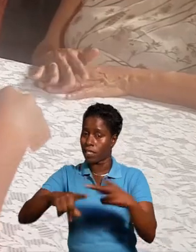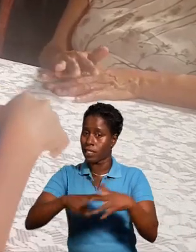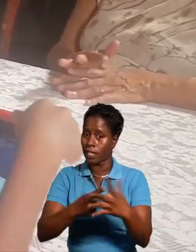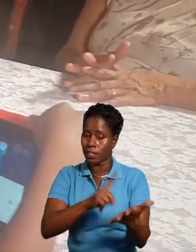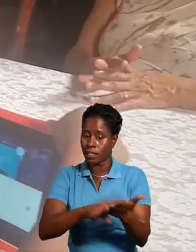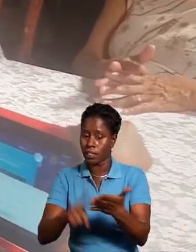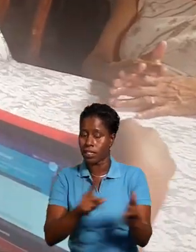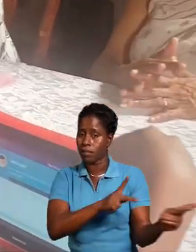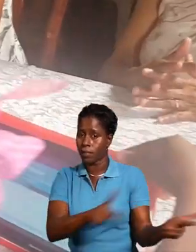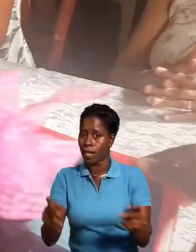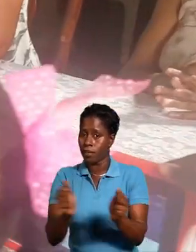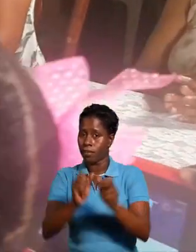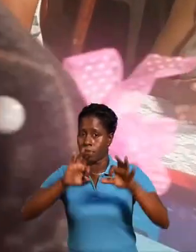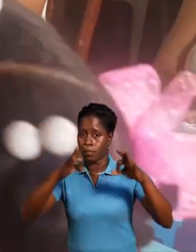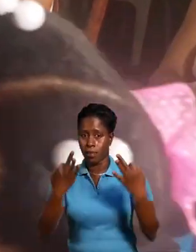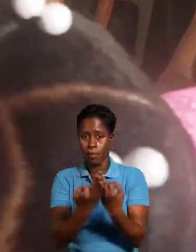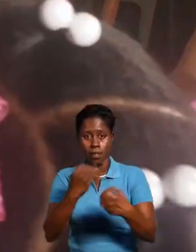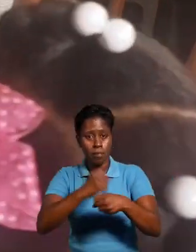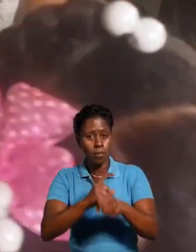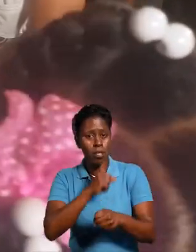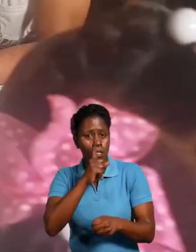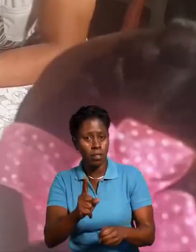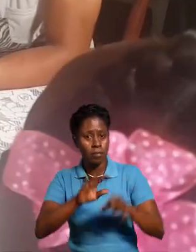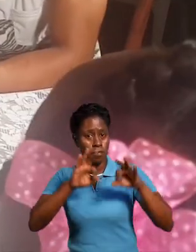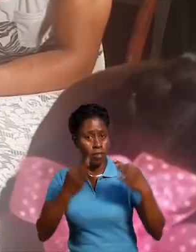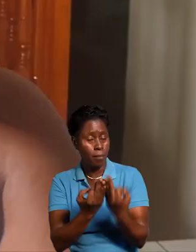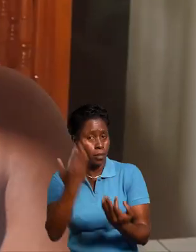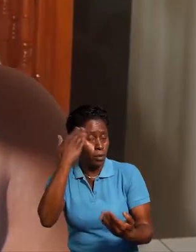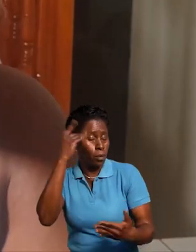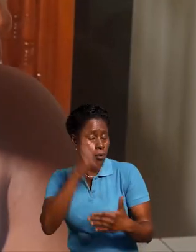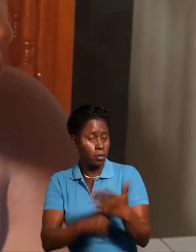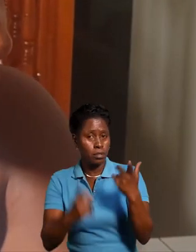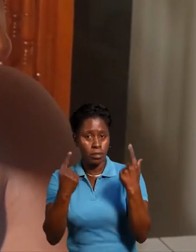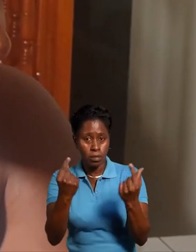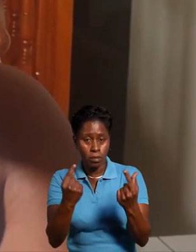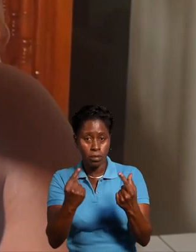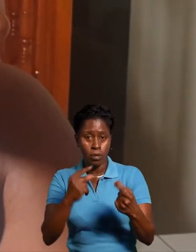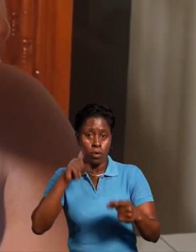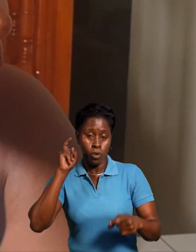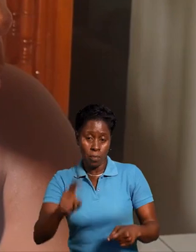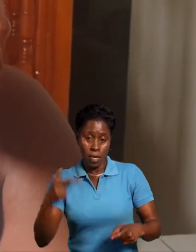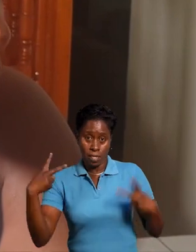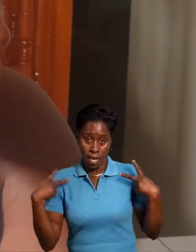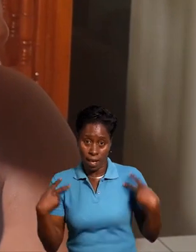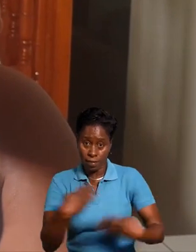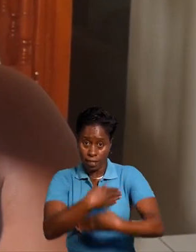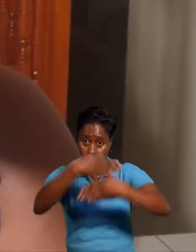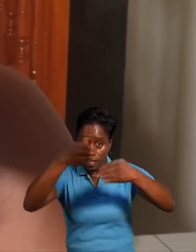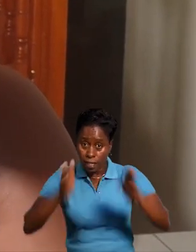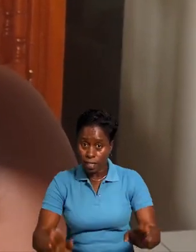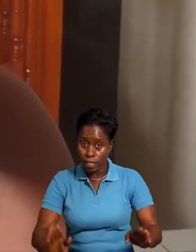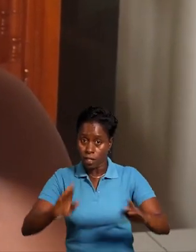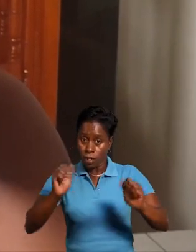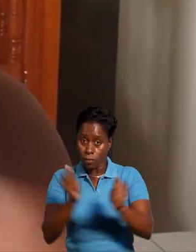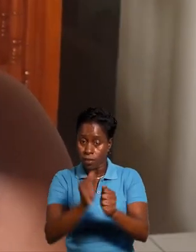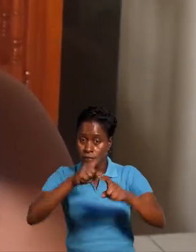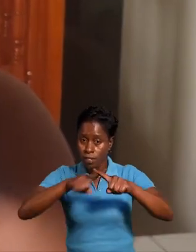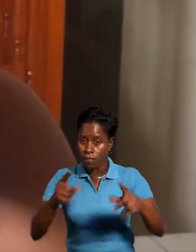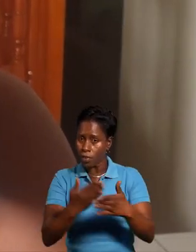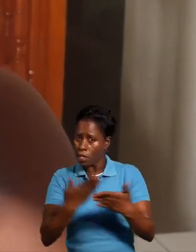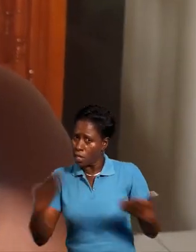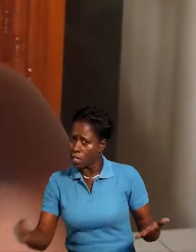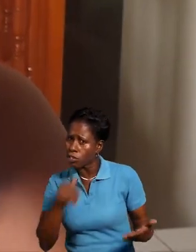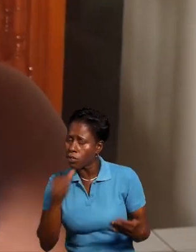avek famou ek fè asiyon se ki tout moun konet sa yo ni pou fè. Ok everyone, let's go over our family disaster